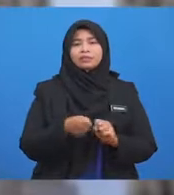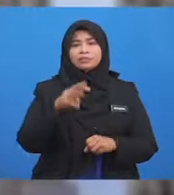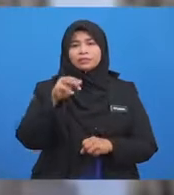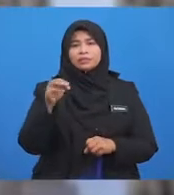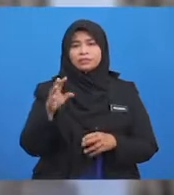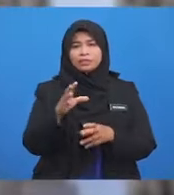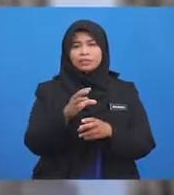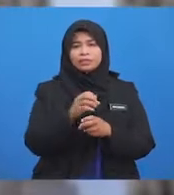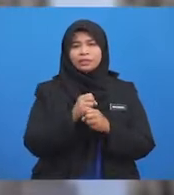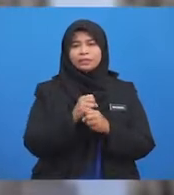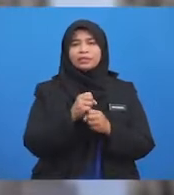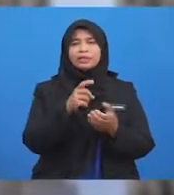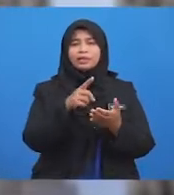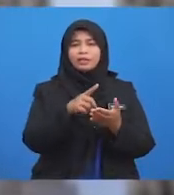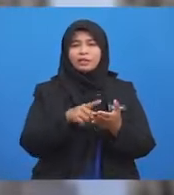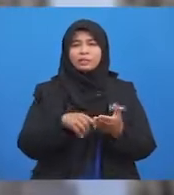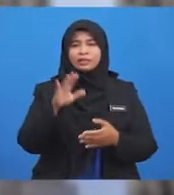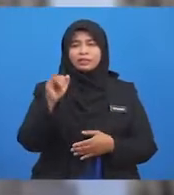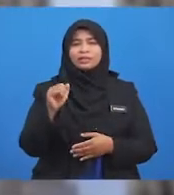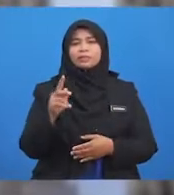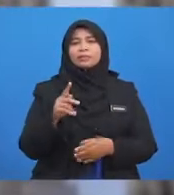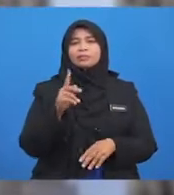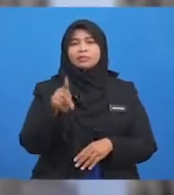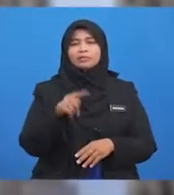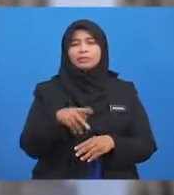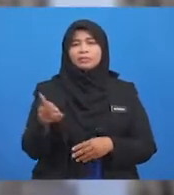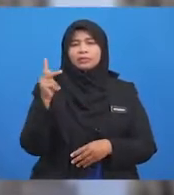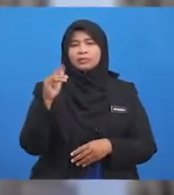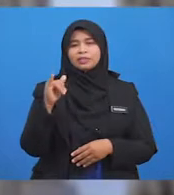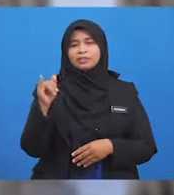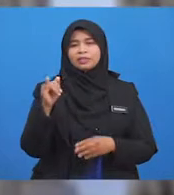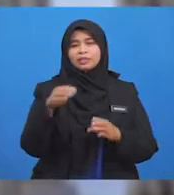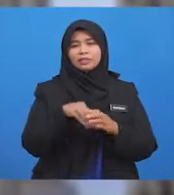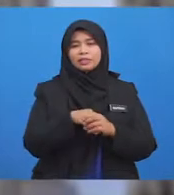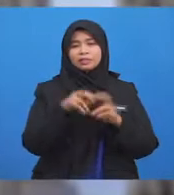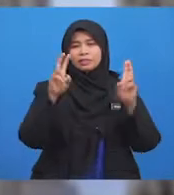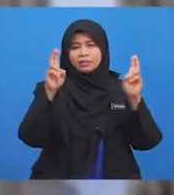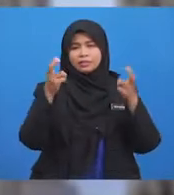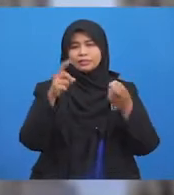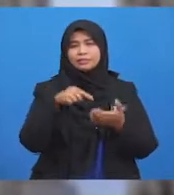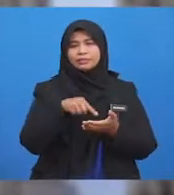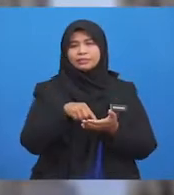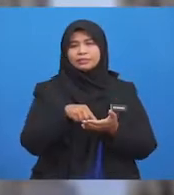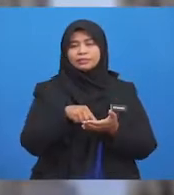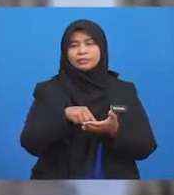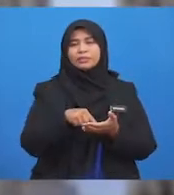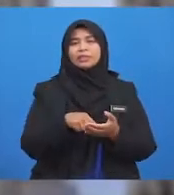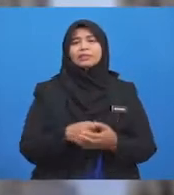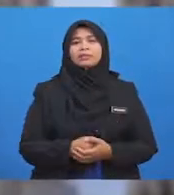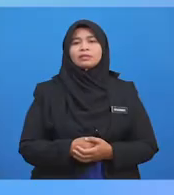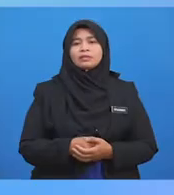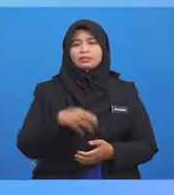pasti apa yang perlu dikuasai dalam tajuk ini. Pada akhir pembelajaran, insyaAllah